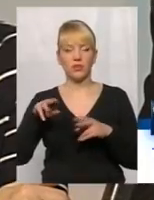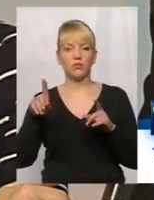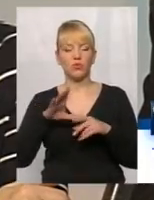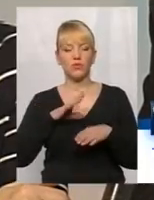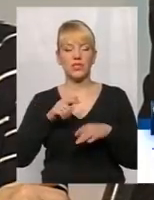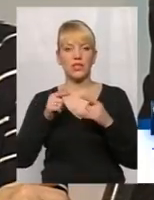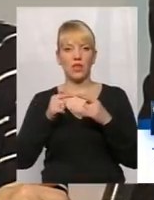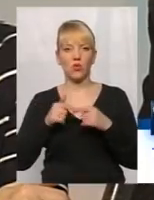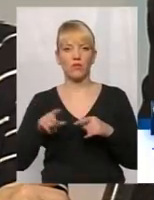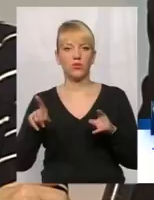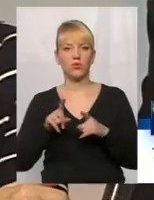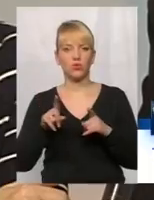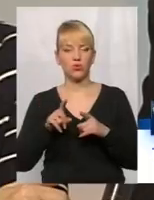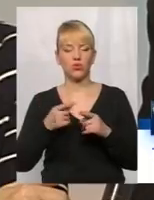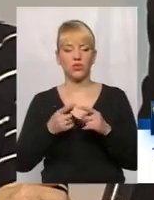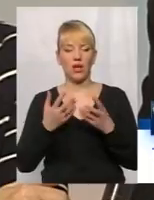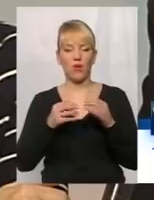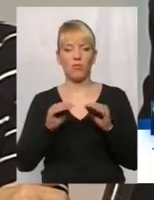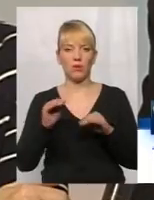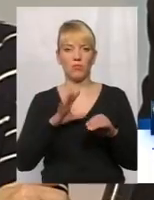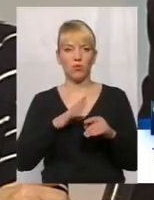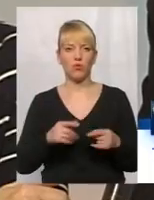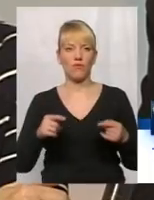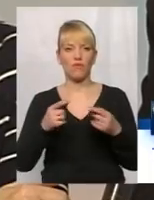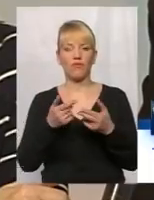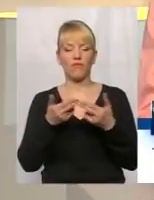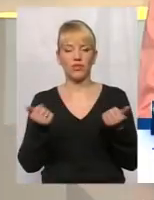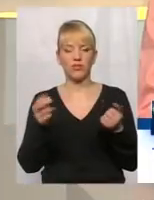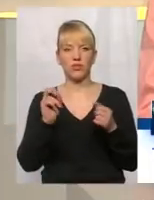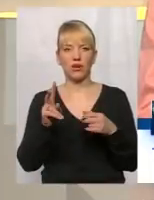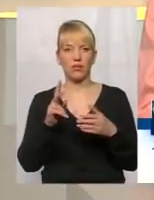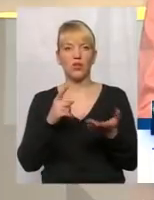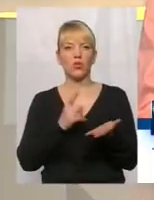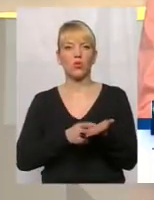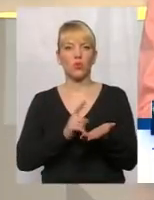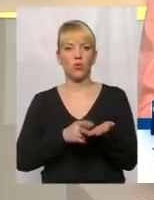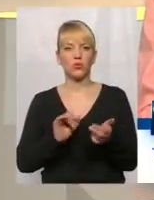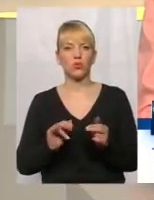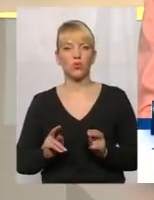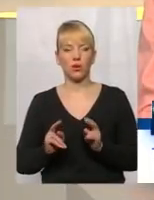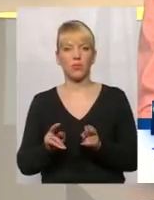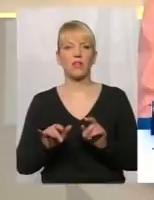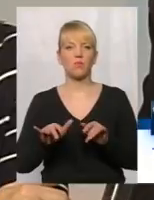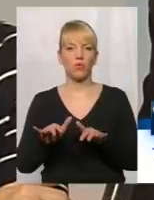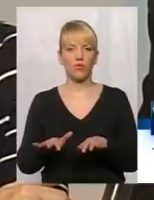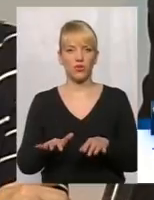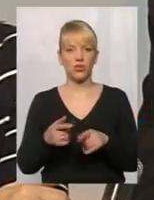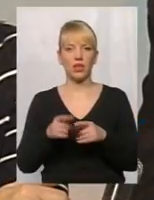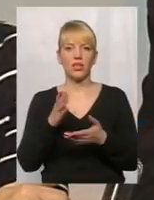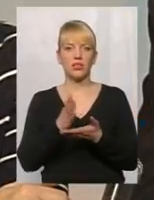що зазначене обладнання було визнано речовим доказом в кримінальному провадженні і фактично